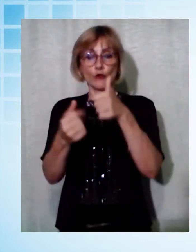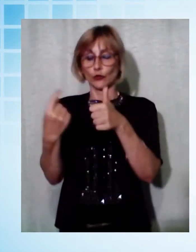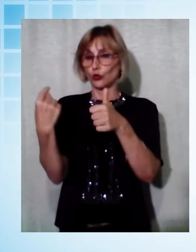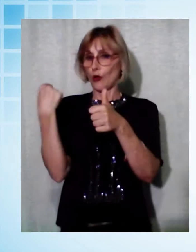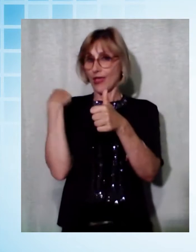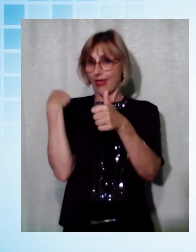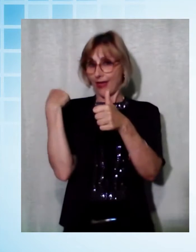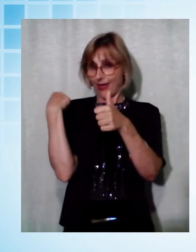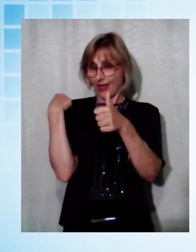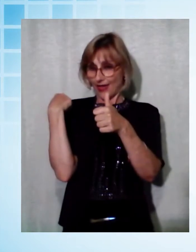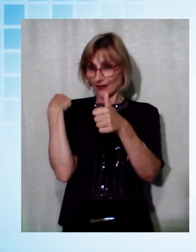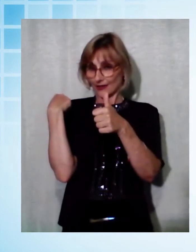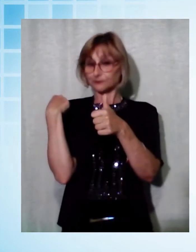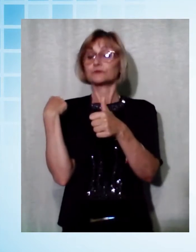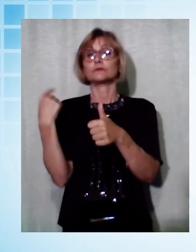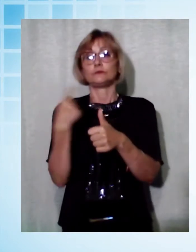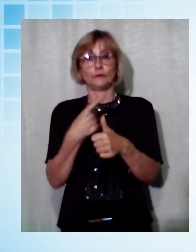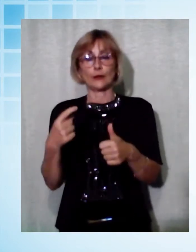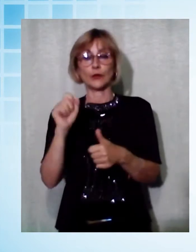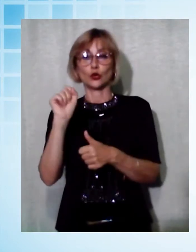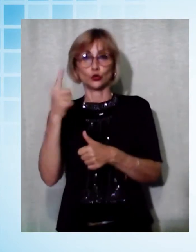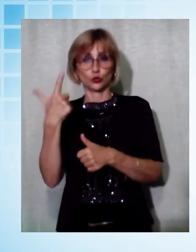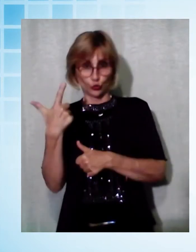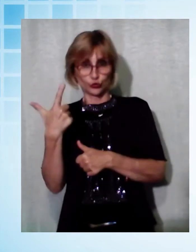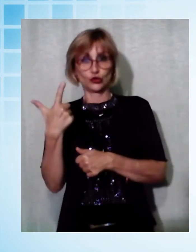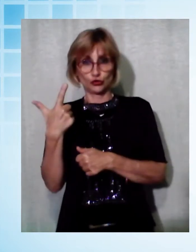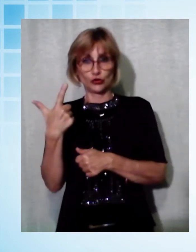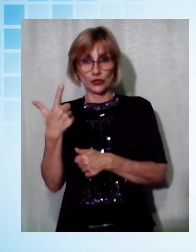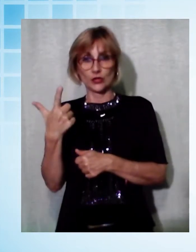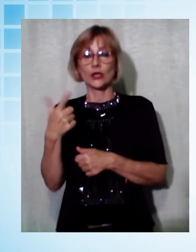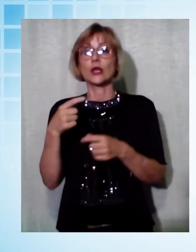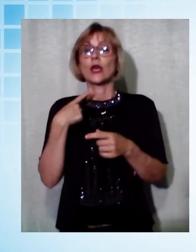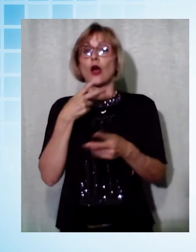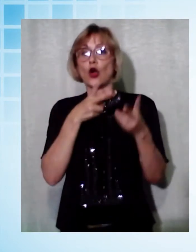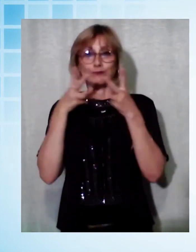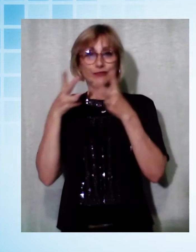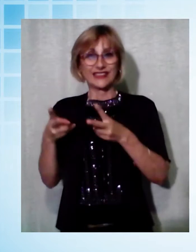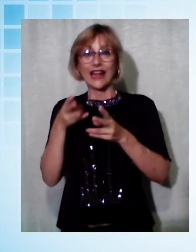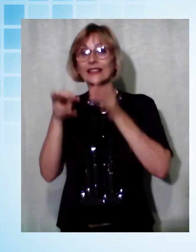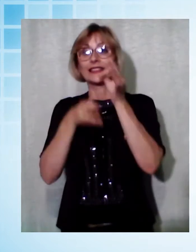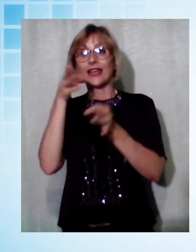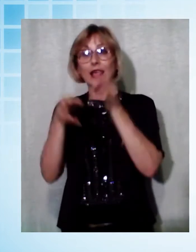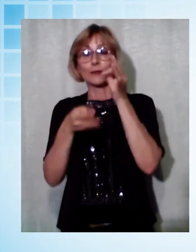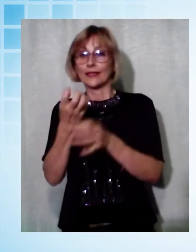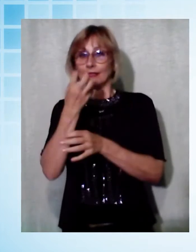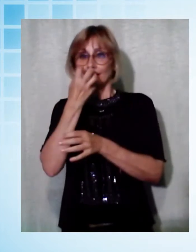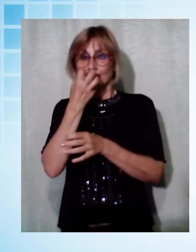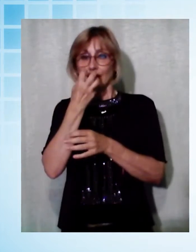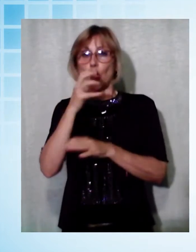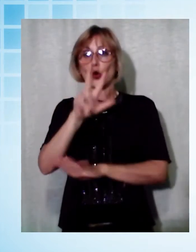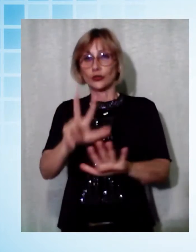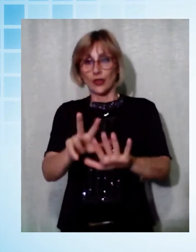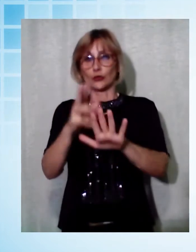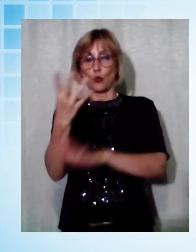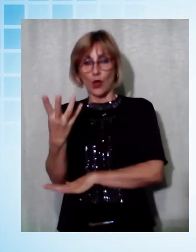I ricoverati attuali sono 374, 12 in meno rispetto a ieri, dei quali 84 in terapia intensiva, 4 in meno